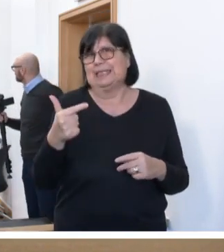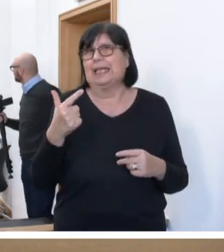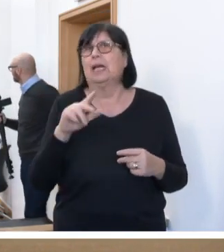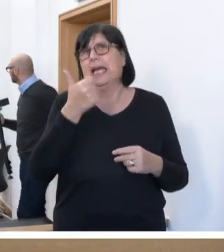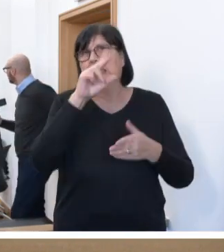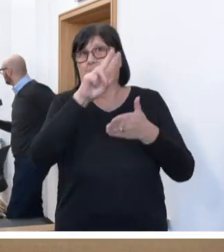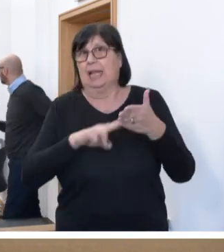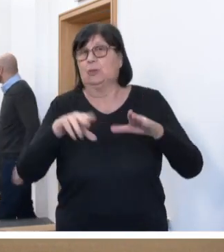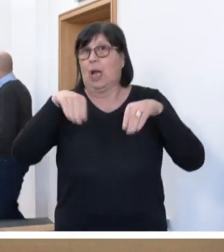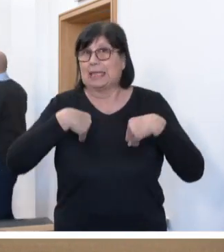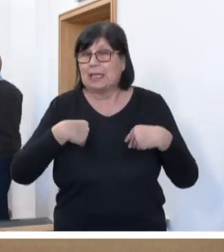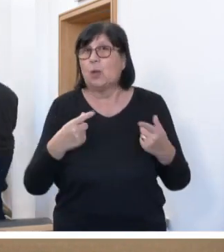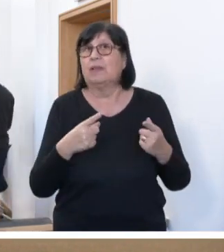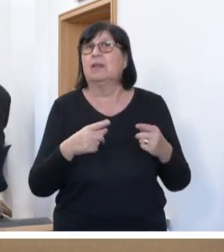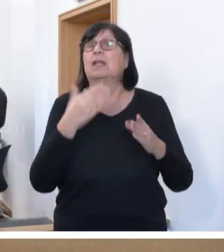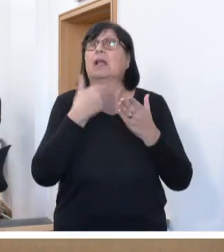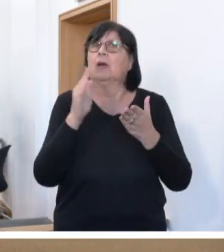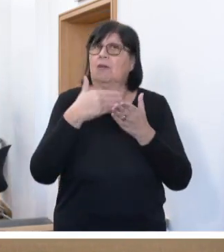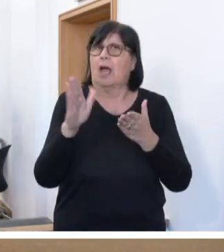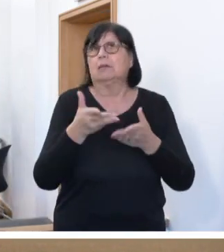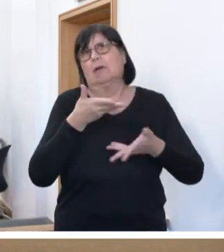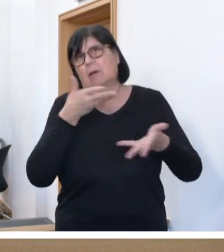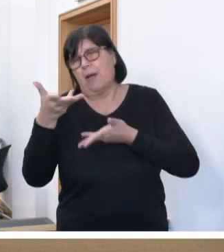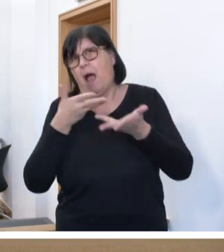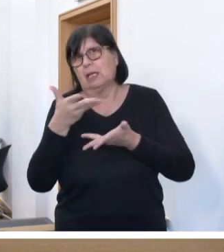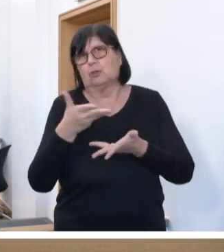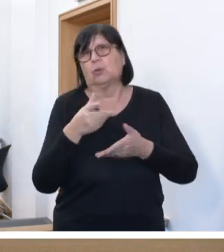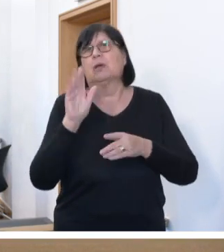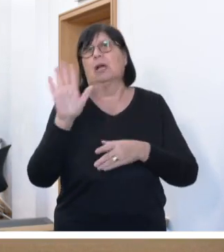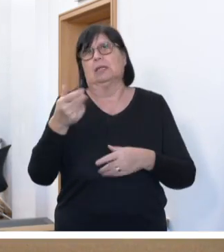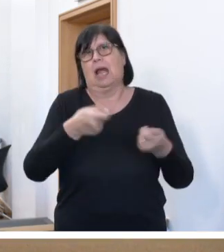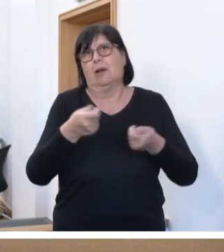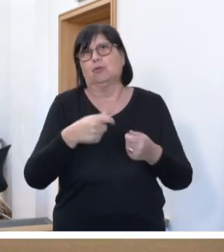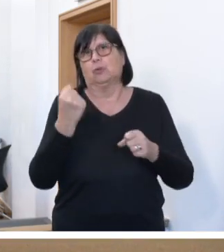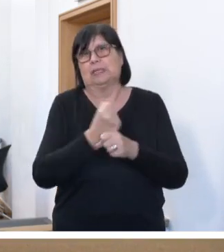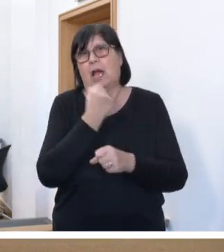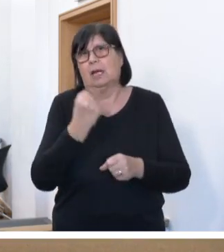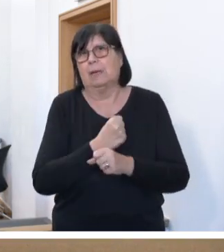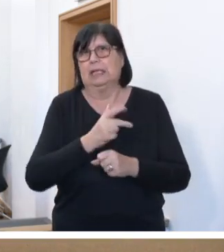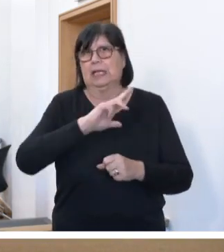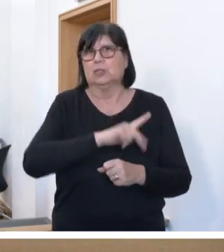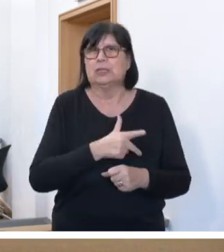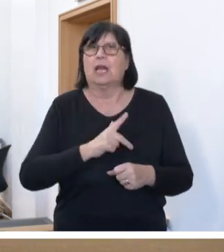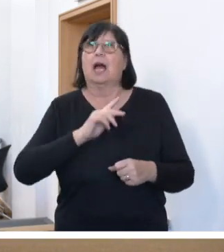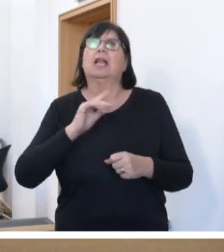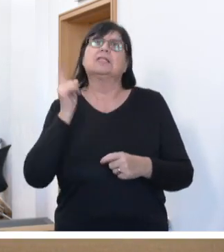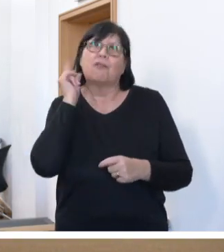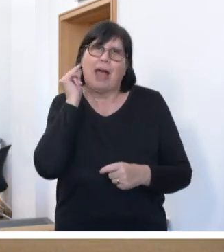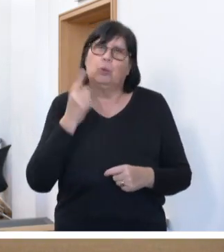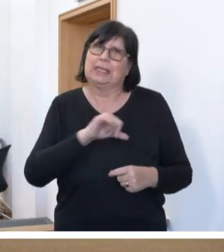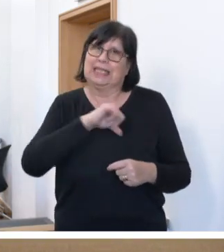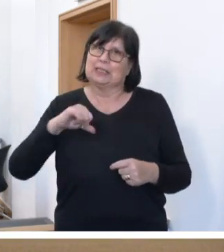erster Lesung angenommen und zur weiteren Beratung an den Ausschuss für Arbeit, Soziales, Frauen und